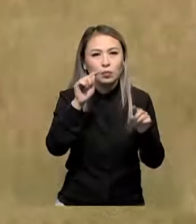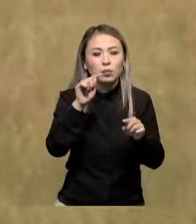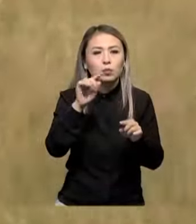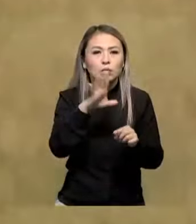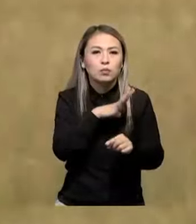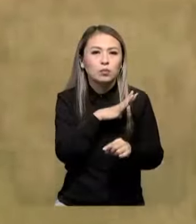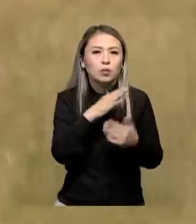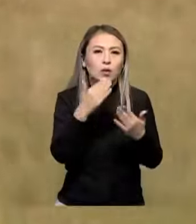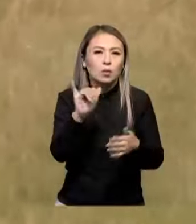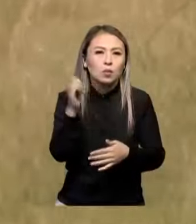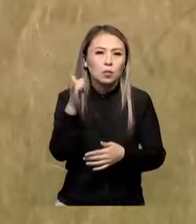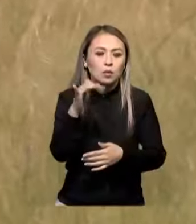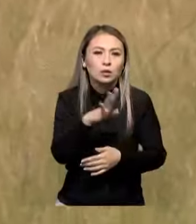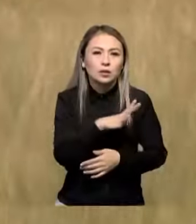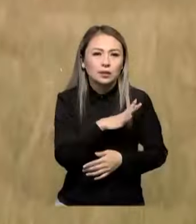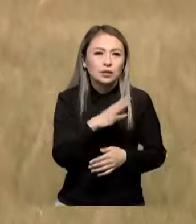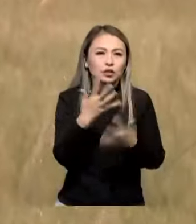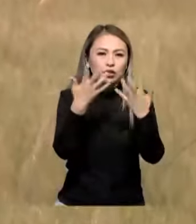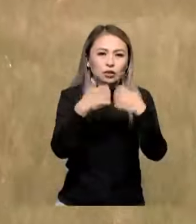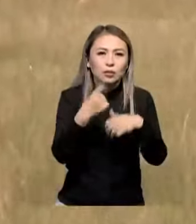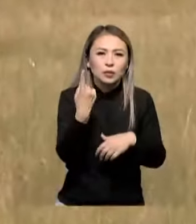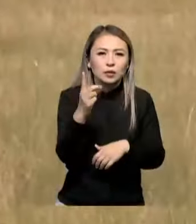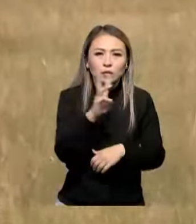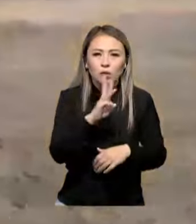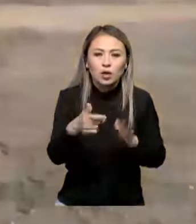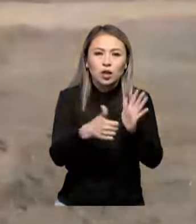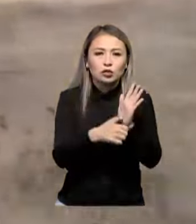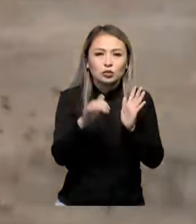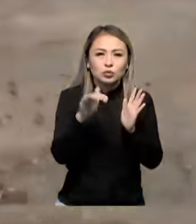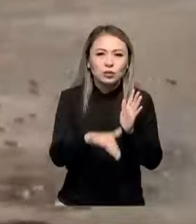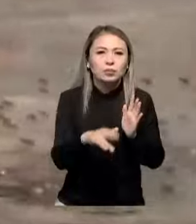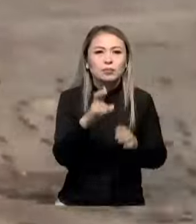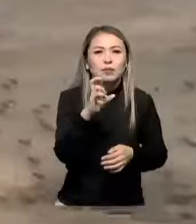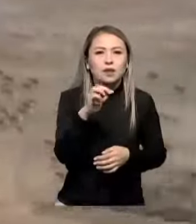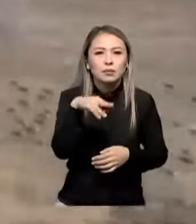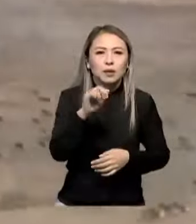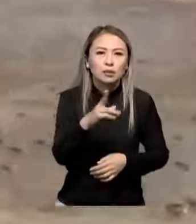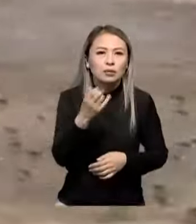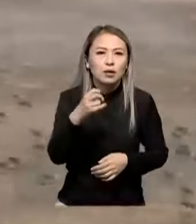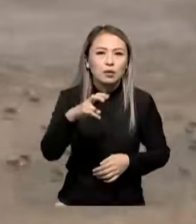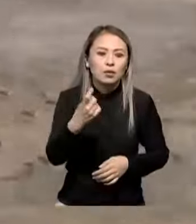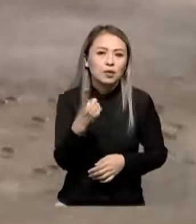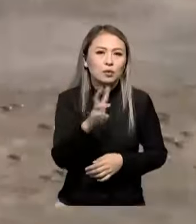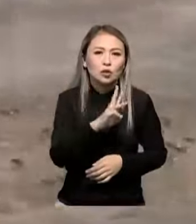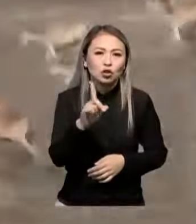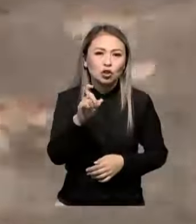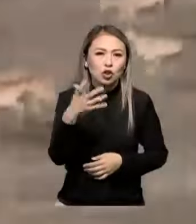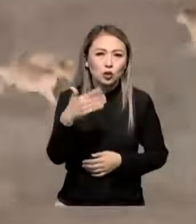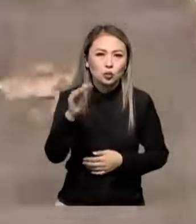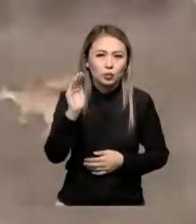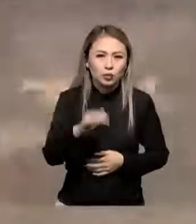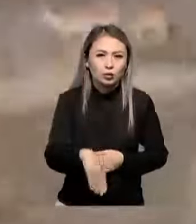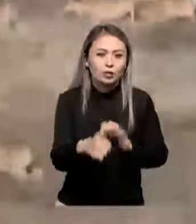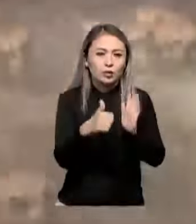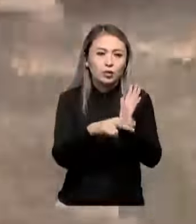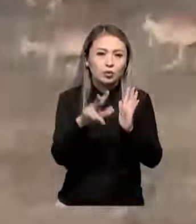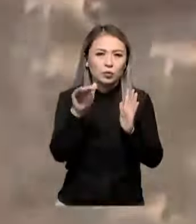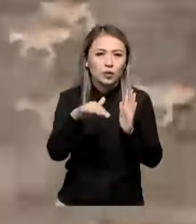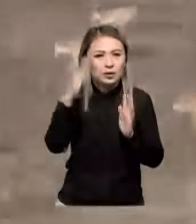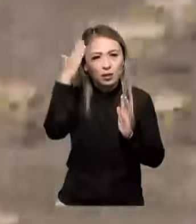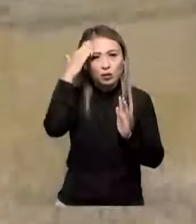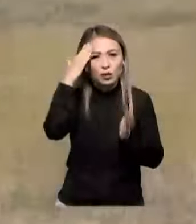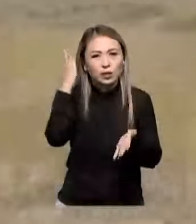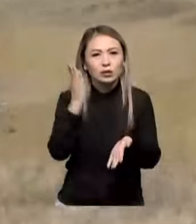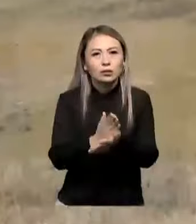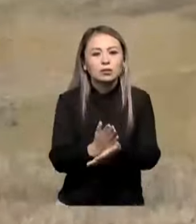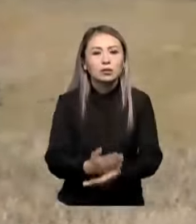популяция оралда. Ондағы кейік саны 1 миллион 600 мұннан аса, бетпақталада 1 миллион 150 мұн. Сүртте 60 мұн